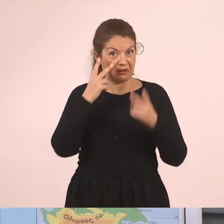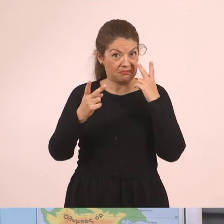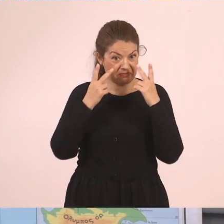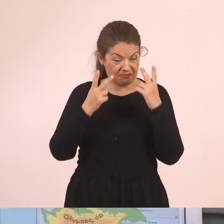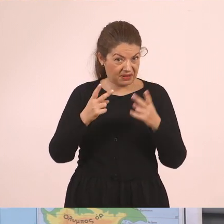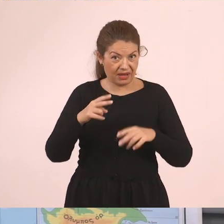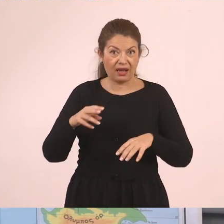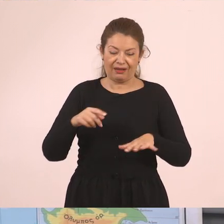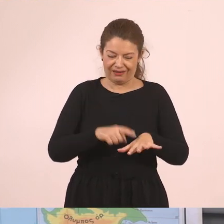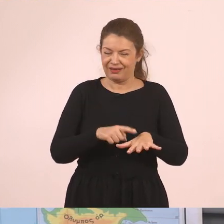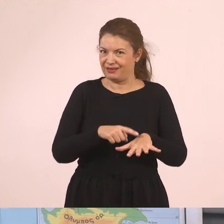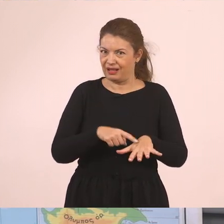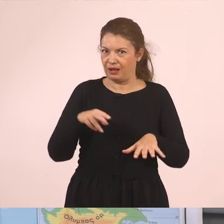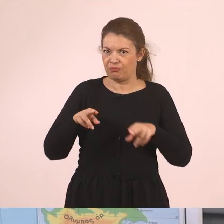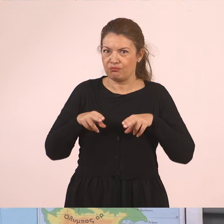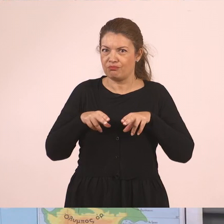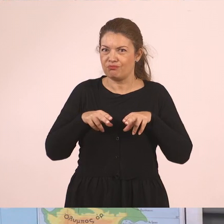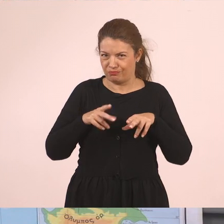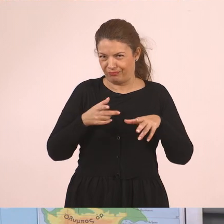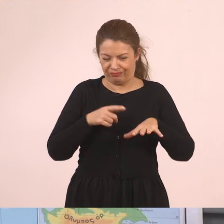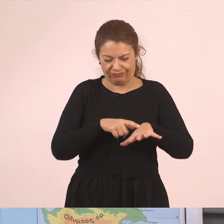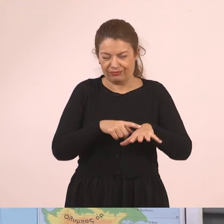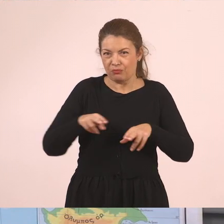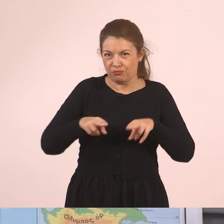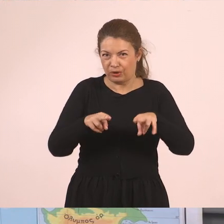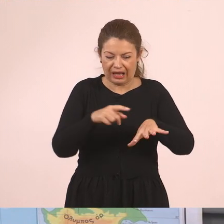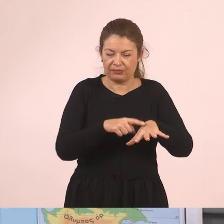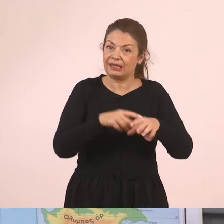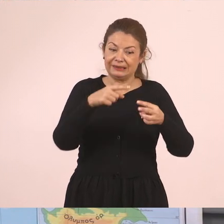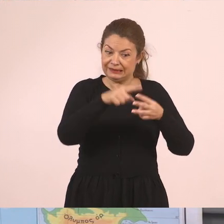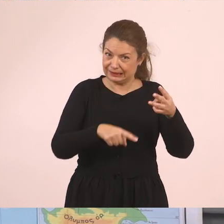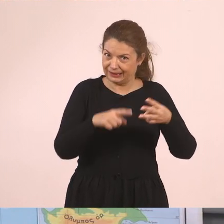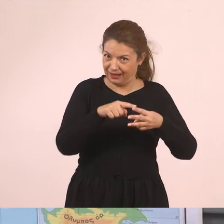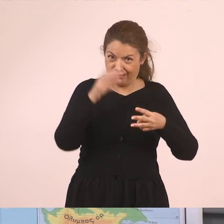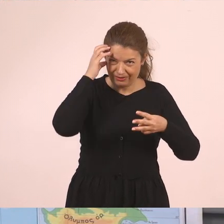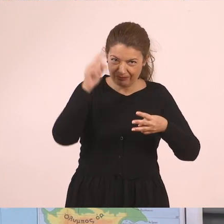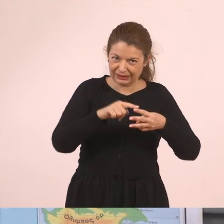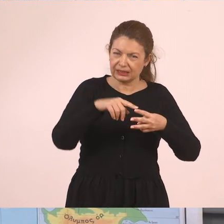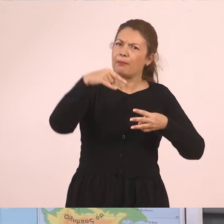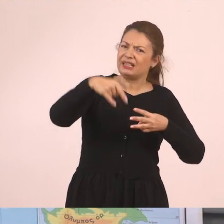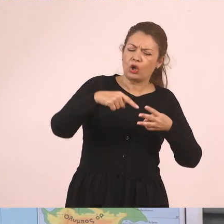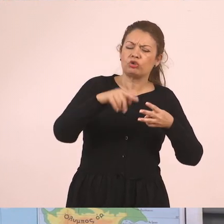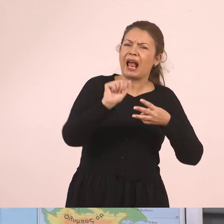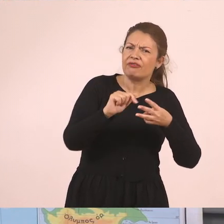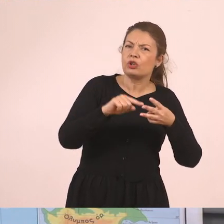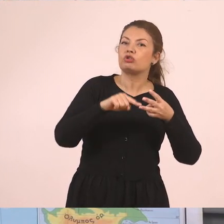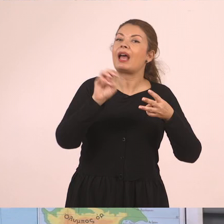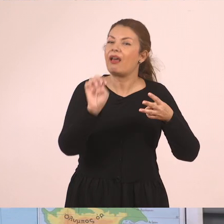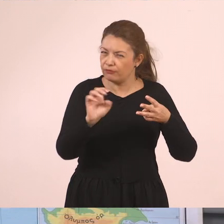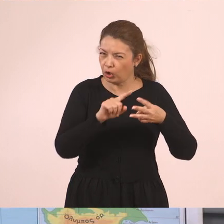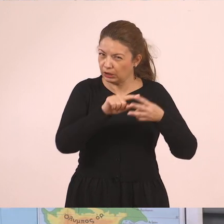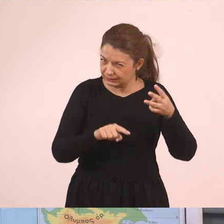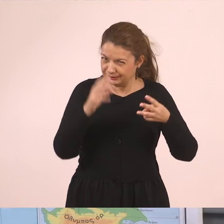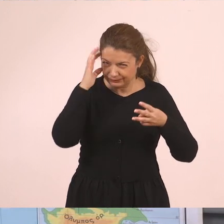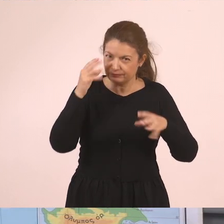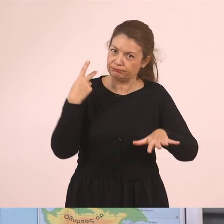ρέουν στην Πελοπόννησο, σας θυμίζω Πινιό, Αλφιό, Ευρώτα. Και πάμε τώρα να σας δώσω και μια